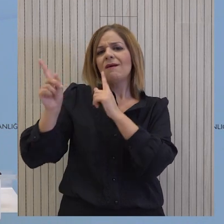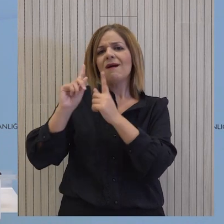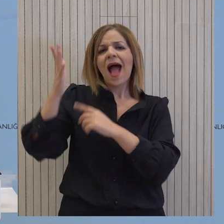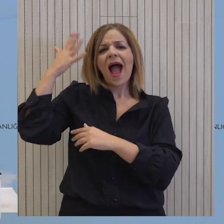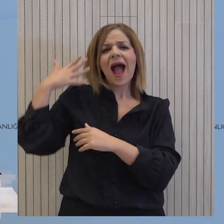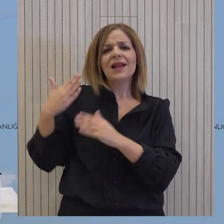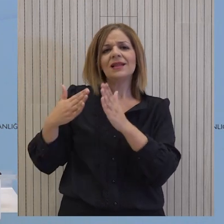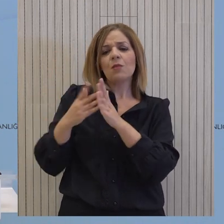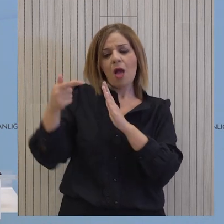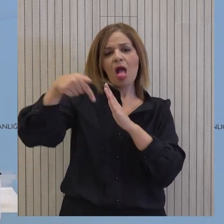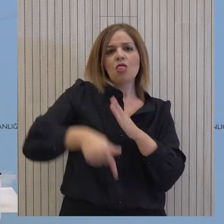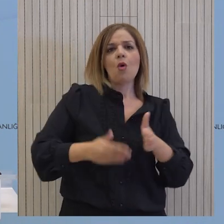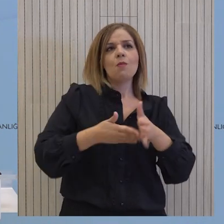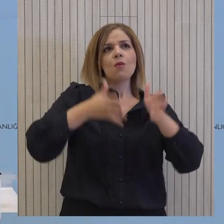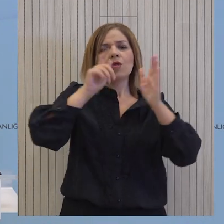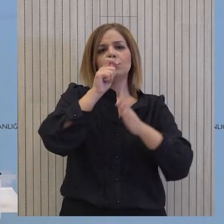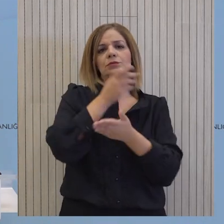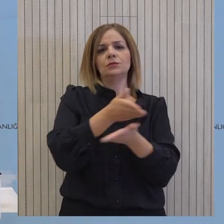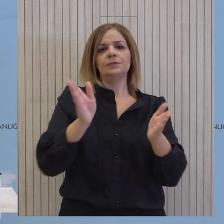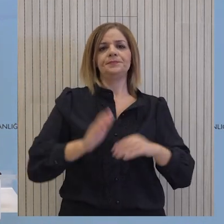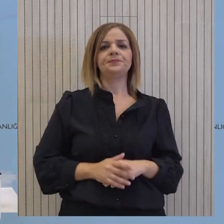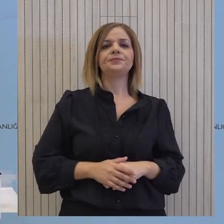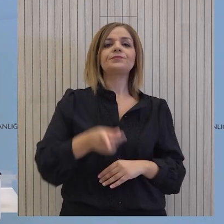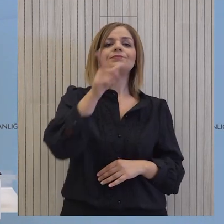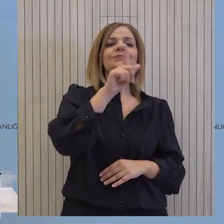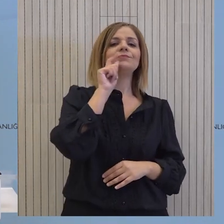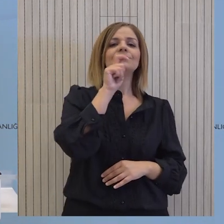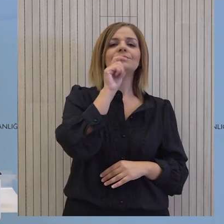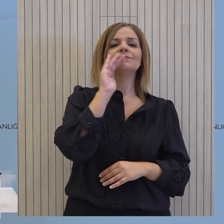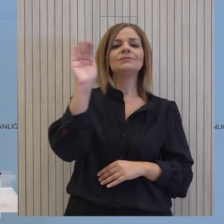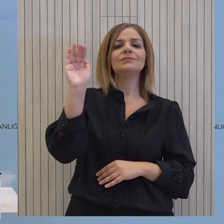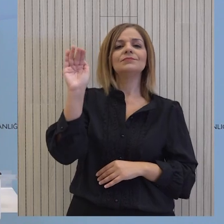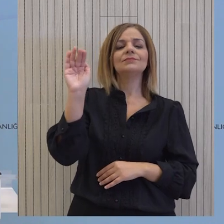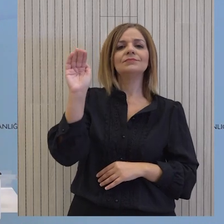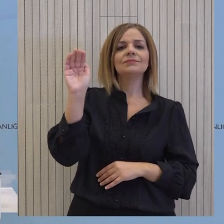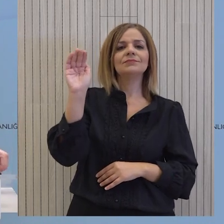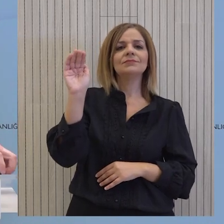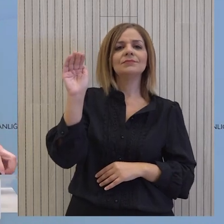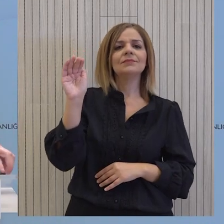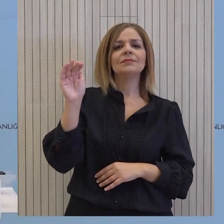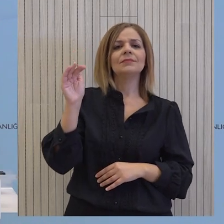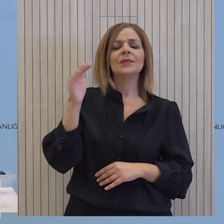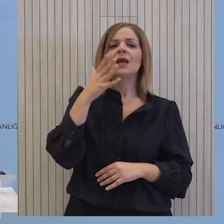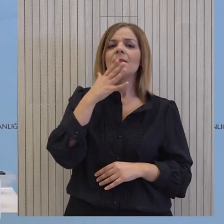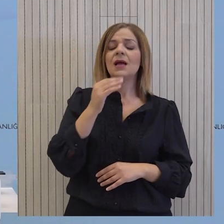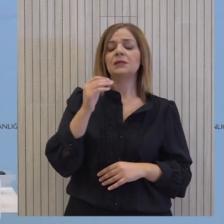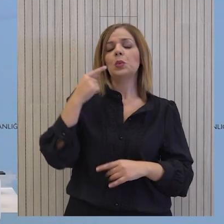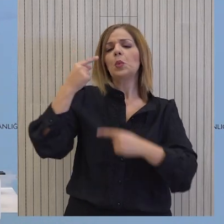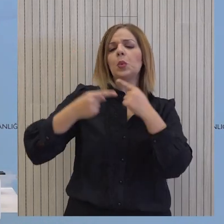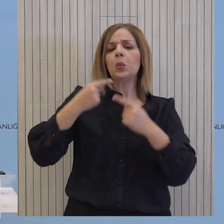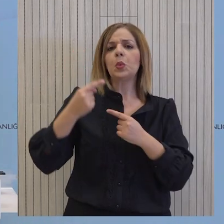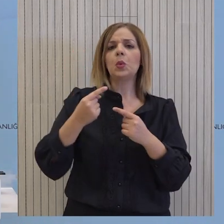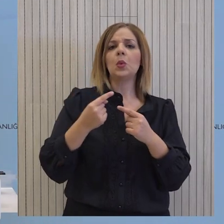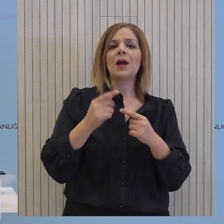Βουλής, θα γίνει στο πρόεδρικό μετά. Κύριε Πόσοπε, συνήθως έχει καθιερωθεί μια συνάντηση του πρόεδρου της